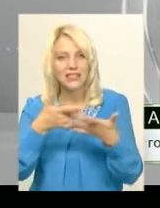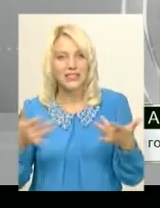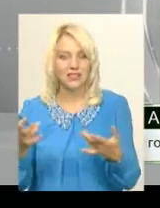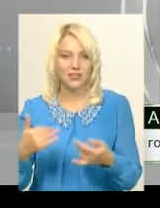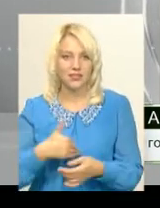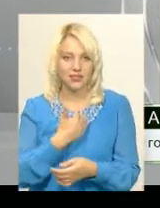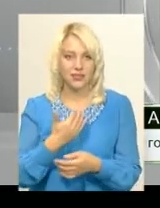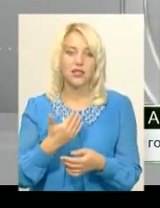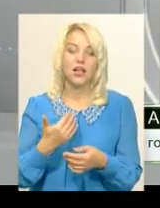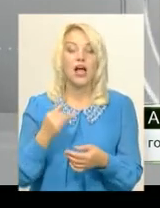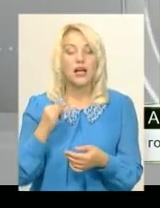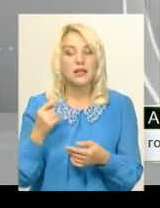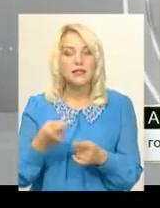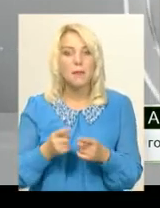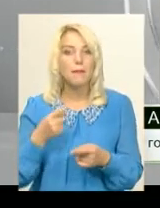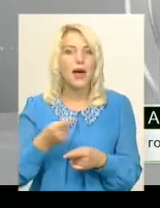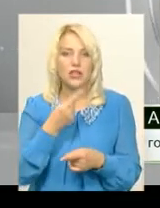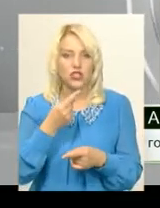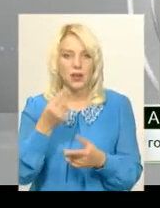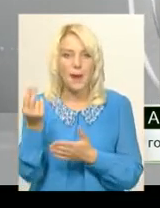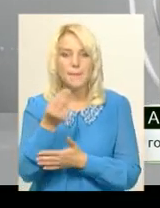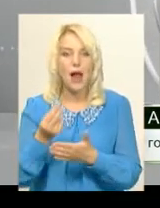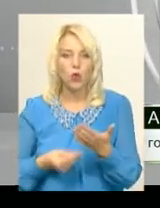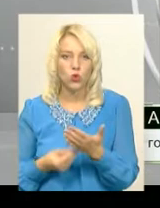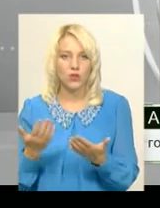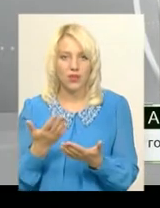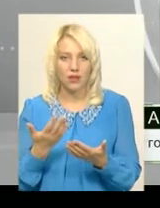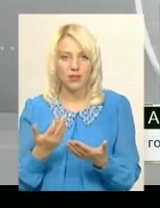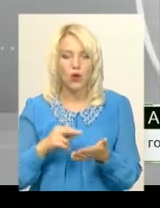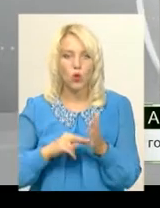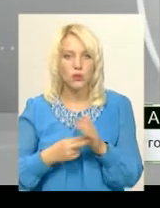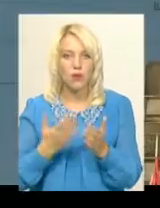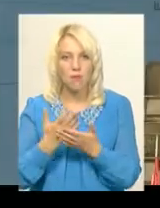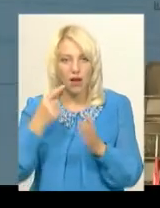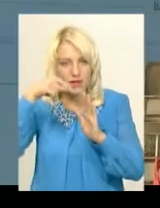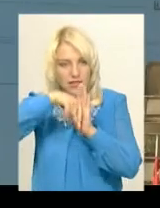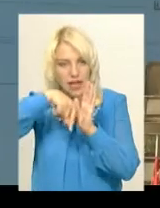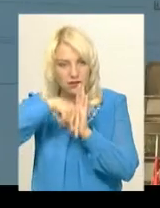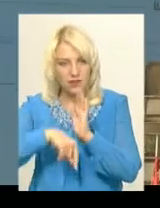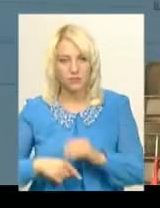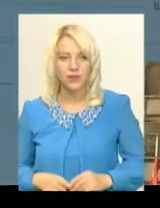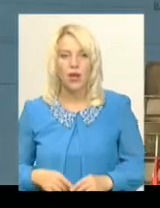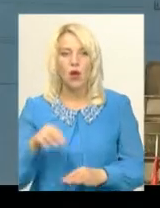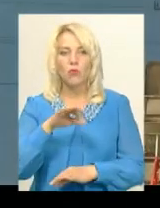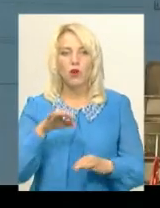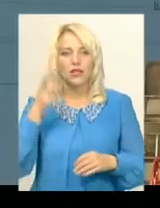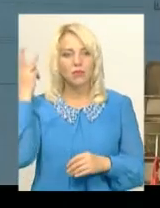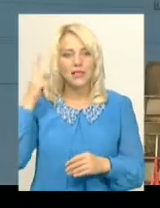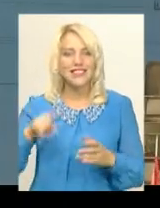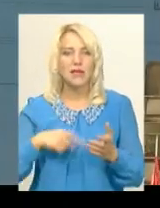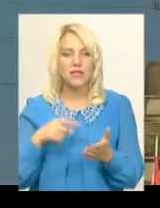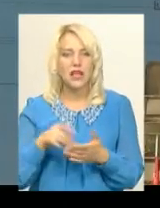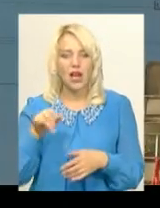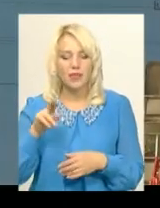підійшли. Це, напевно, перший малюнок у Хмельницькому, який дійсно концептуальний і має сенс. Проєкт Хмельницької міської ради «Мальоване місто»